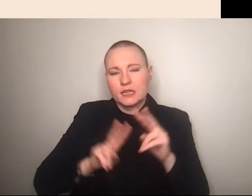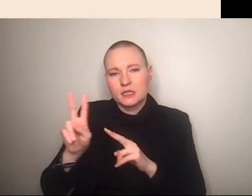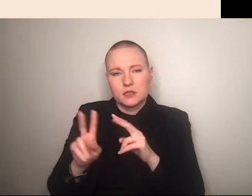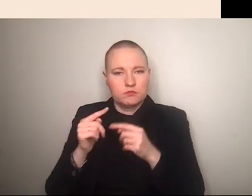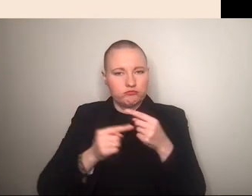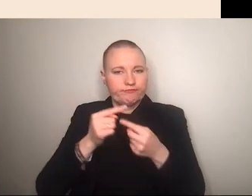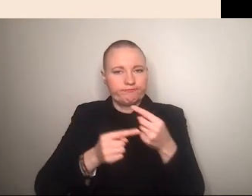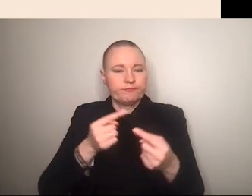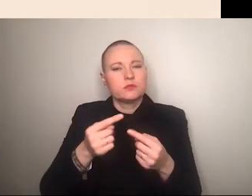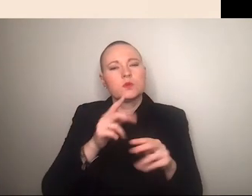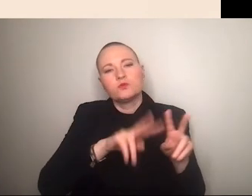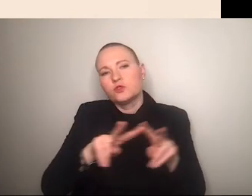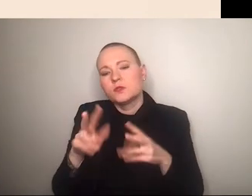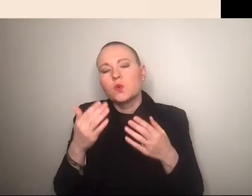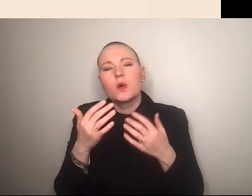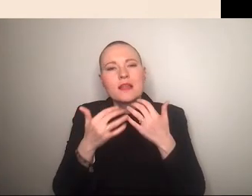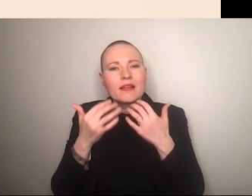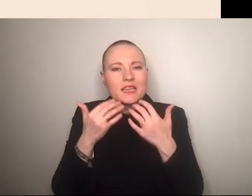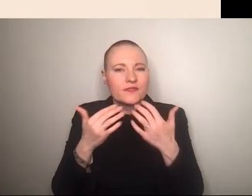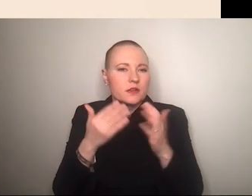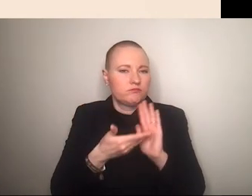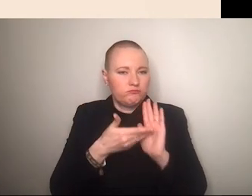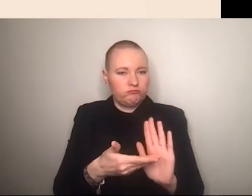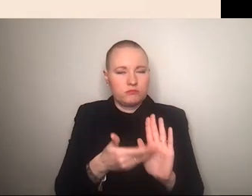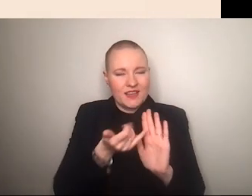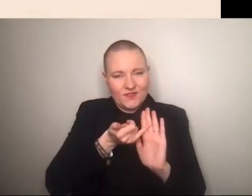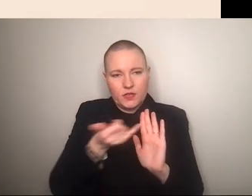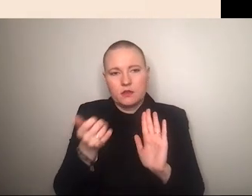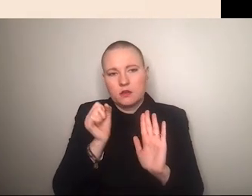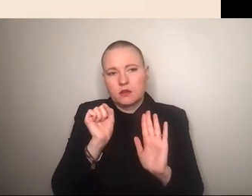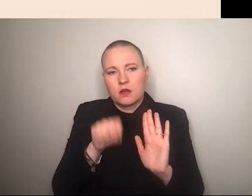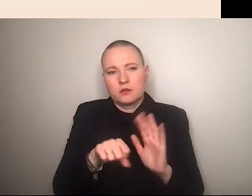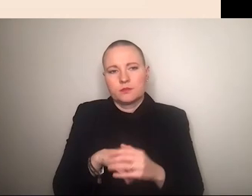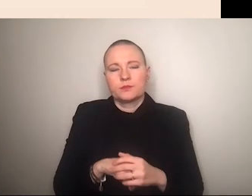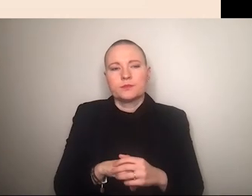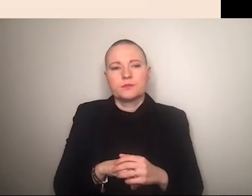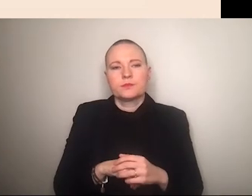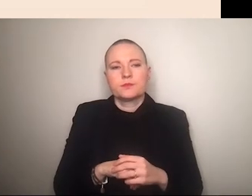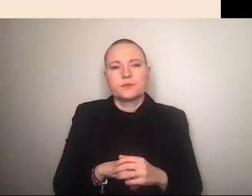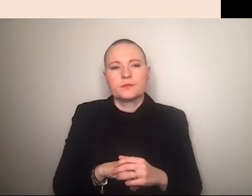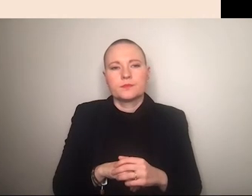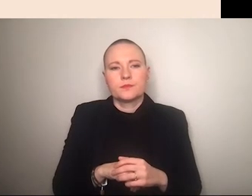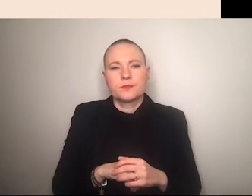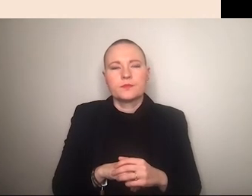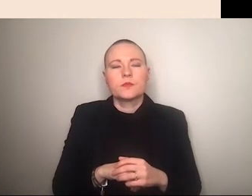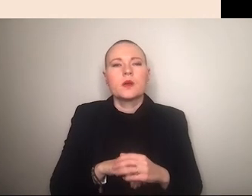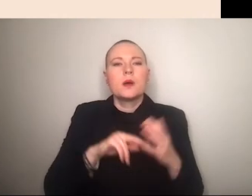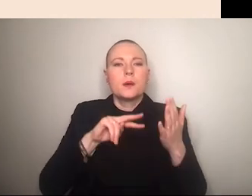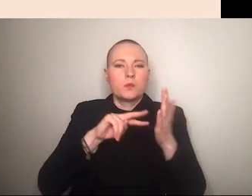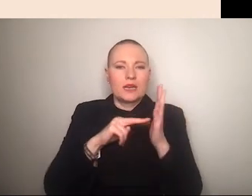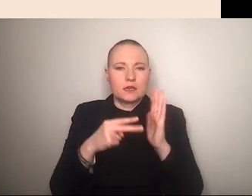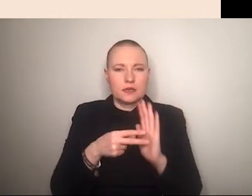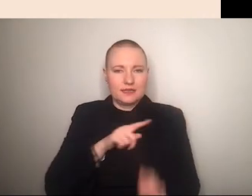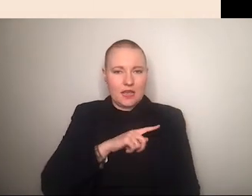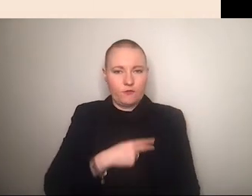unterschiedlichen narrativ eben auszudrücken oder zu vermitteln dabei kommt es eben beim politischen seltsam branding